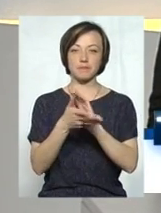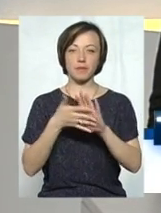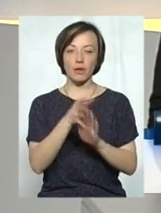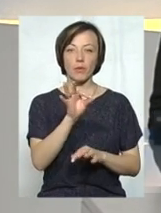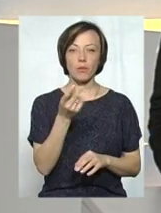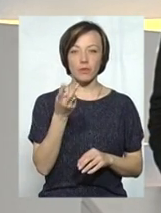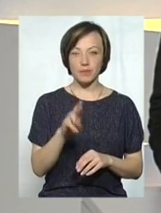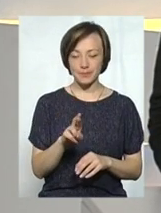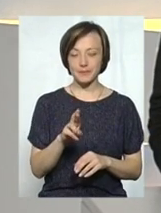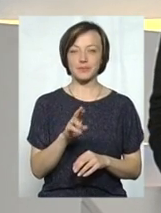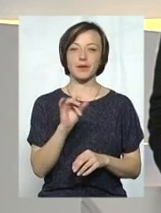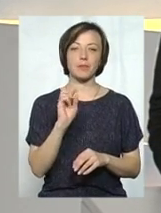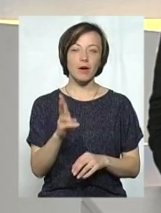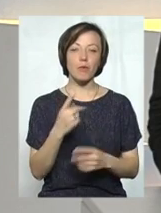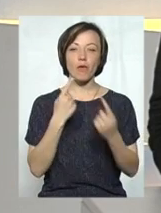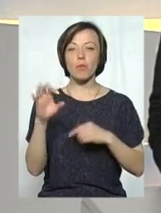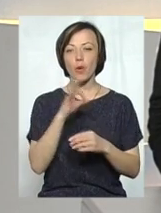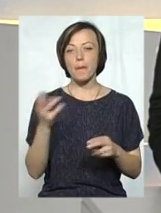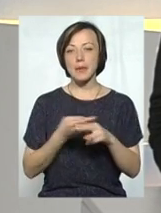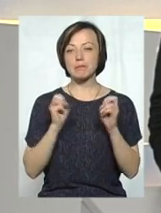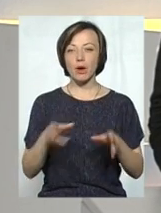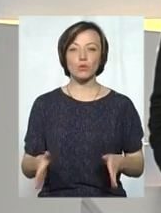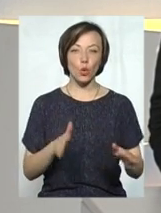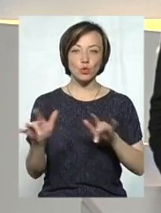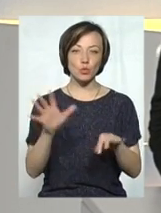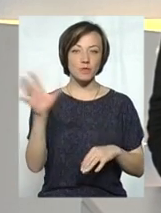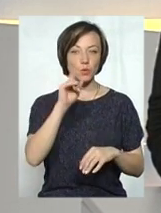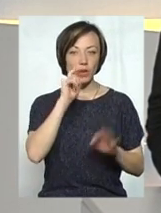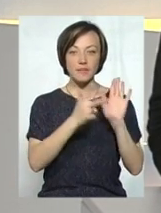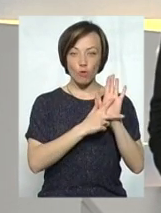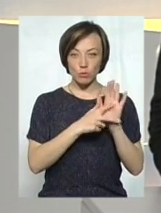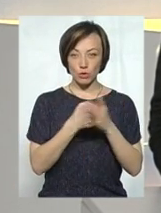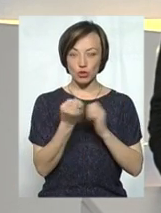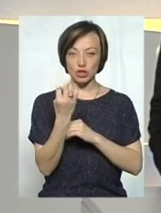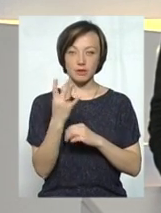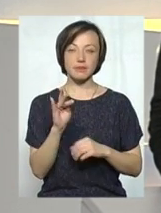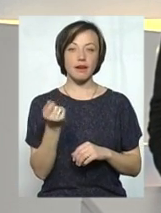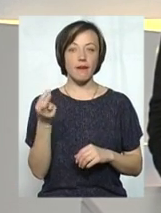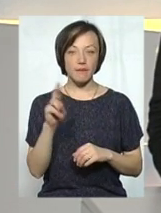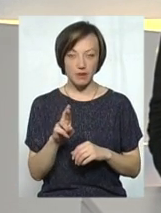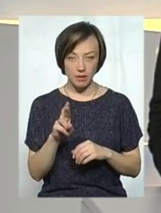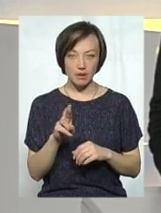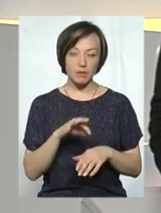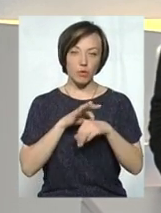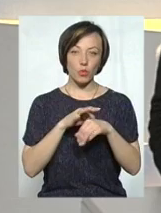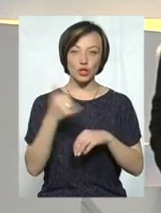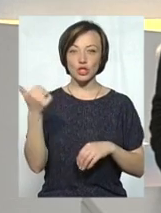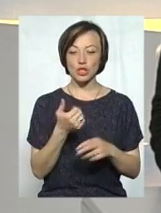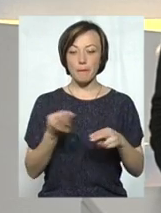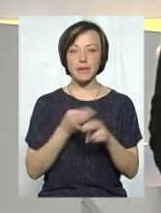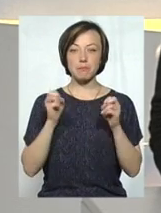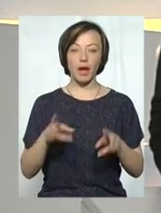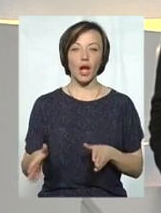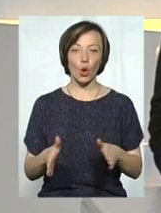Сьогодні ми поговоримо про безпеку дорожнього руху. Адже по всій Україні з 8 по 14 травня проходив тиждень безпеки